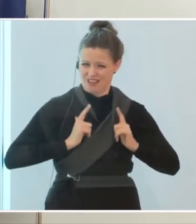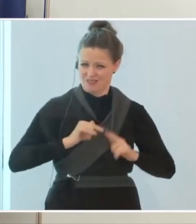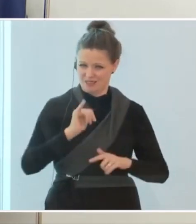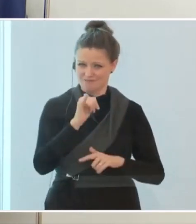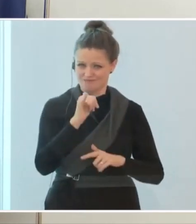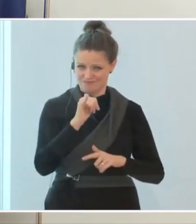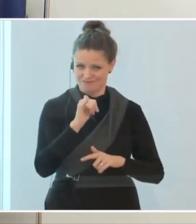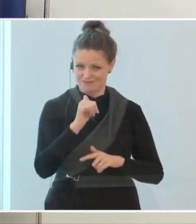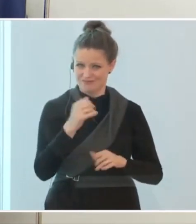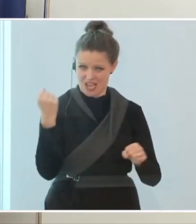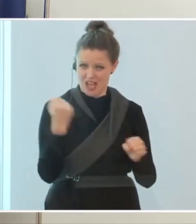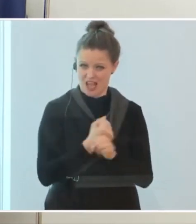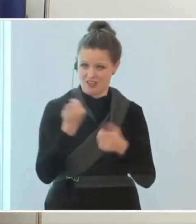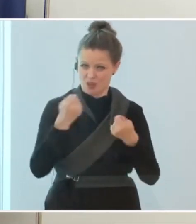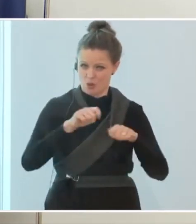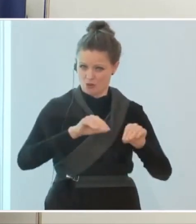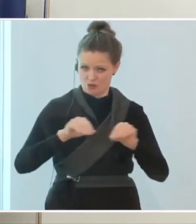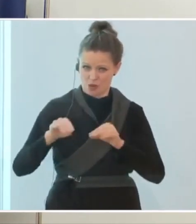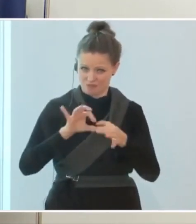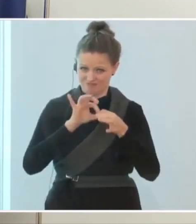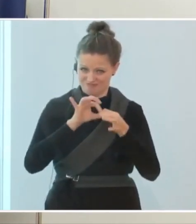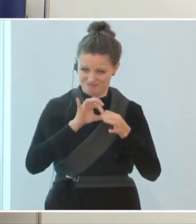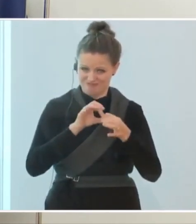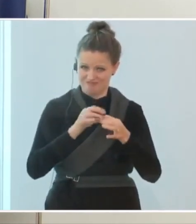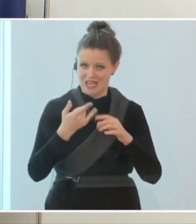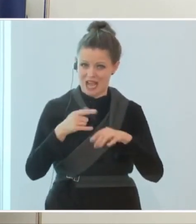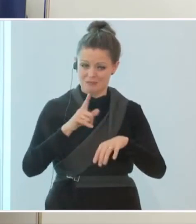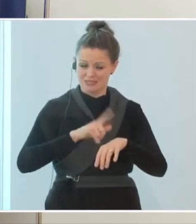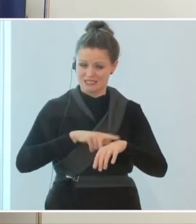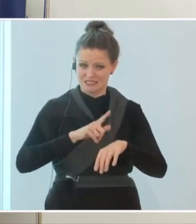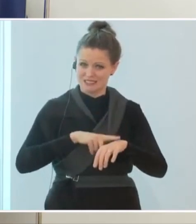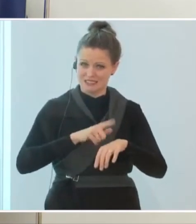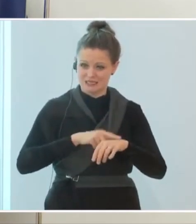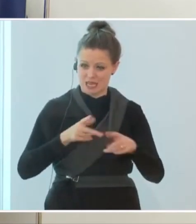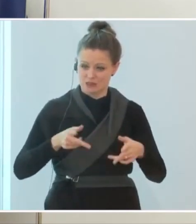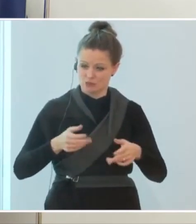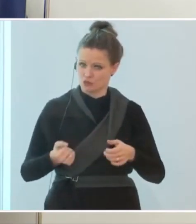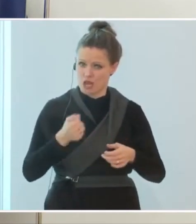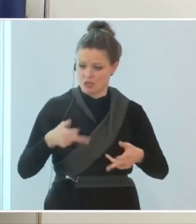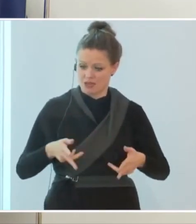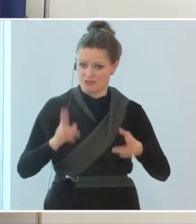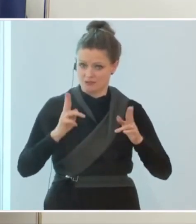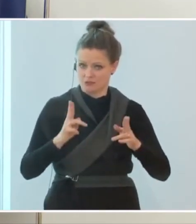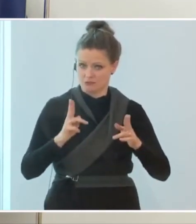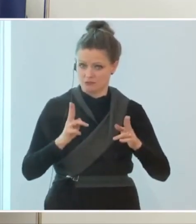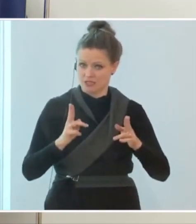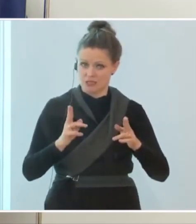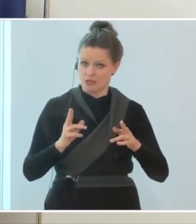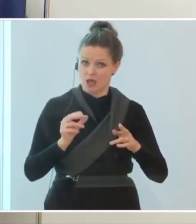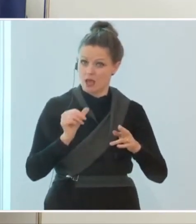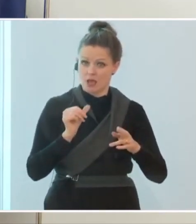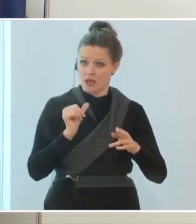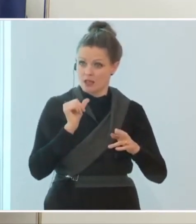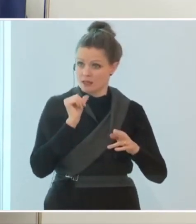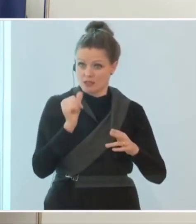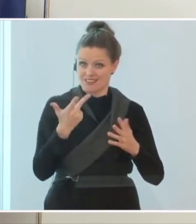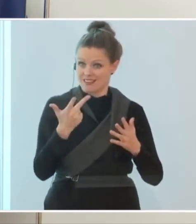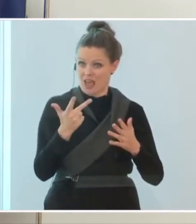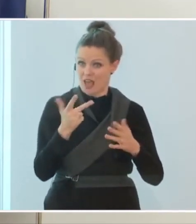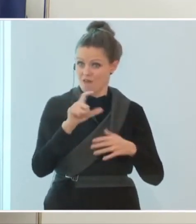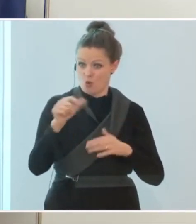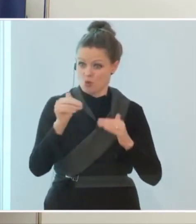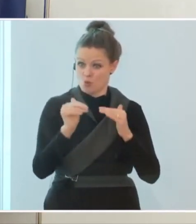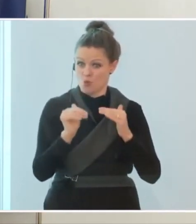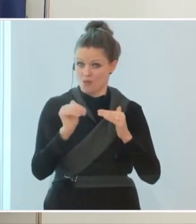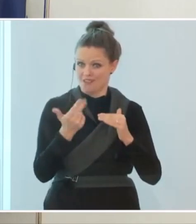harten Lockdown, allerdings einem zeitlich sehr beschränkten harten Lockdown von nicht einmal drei Wochen. Und das bedeutet, dass